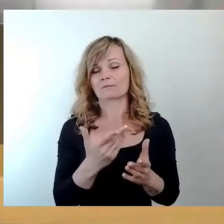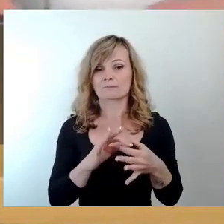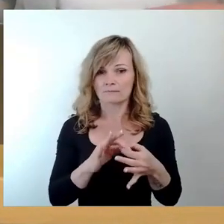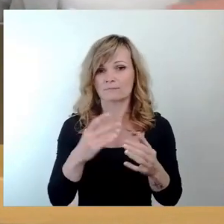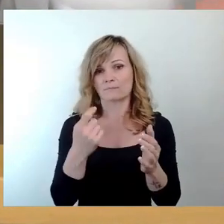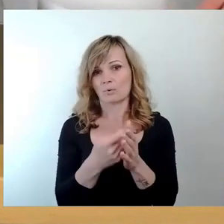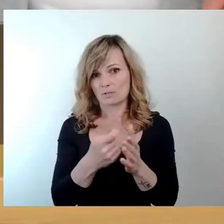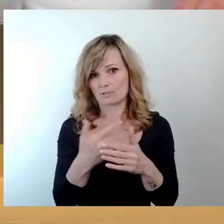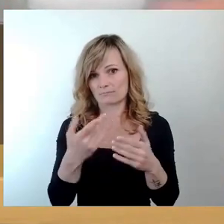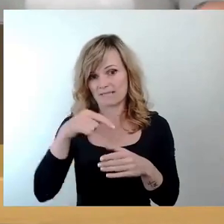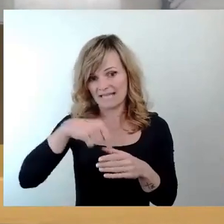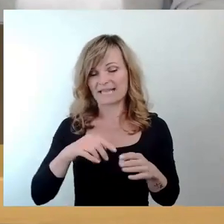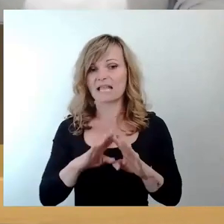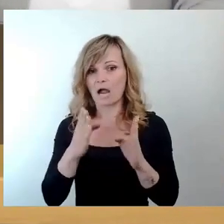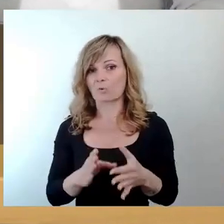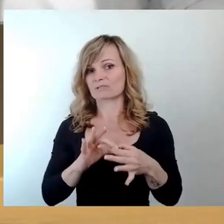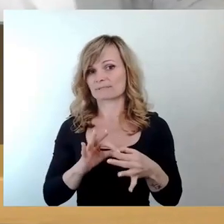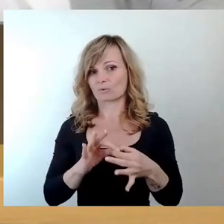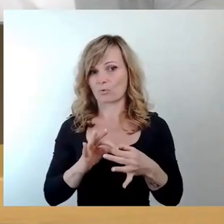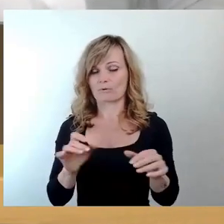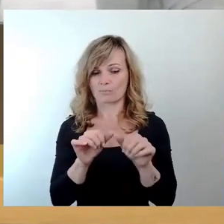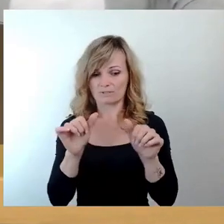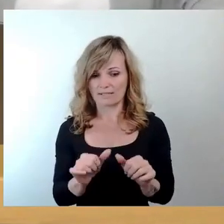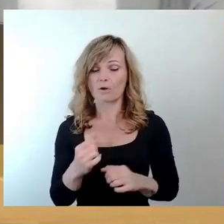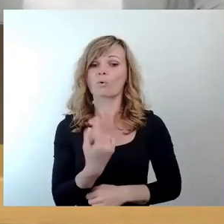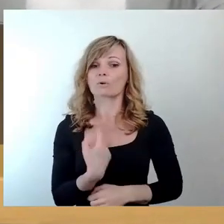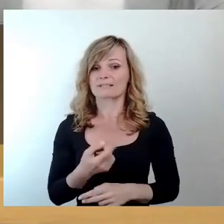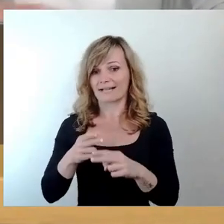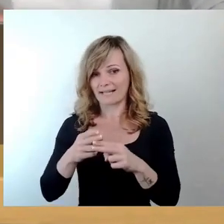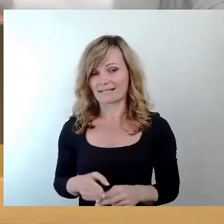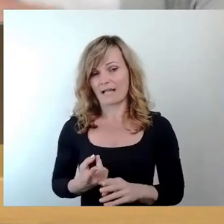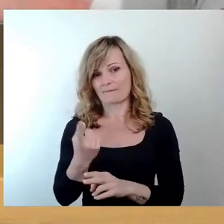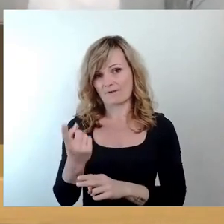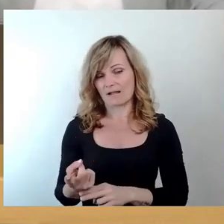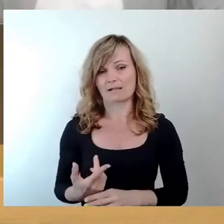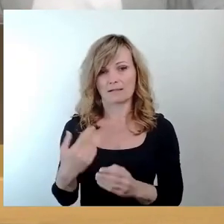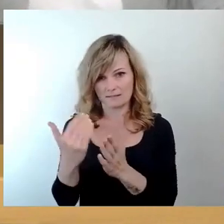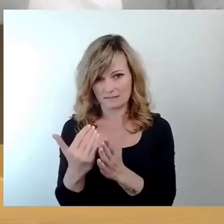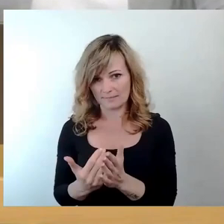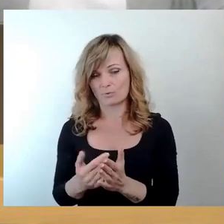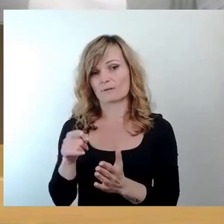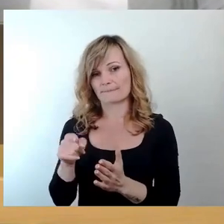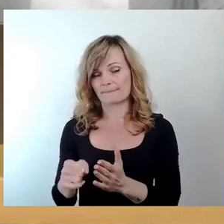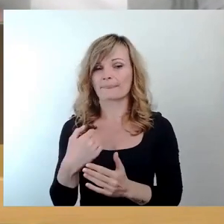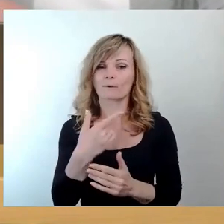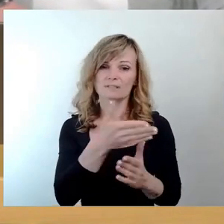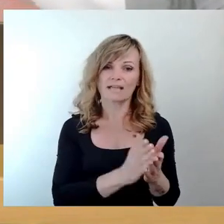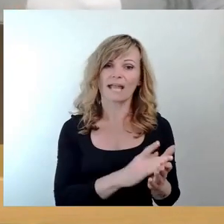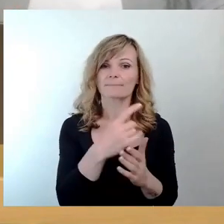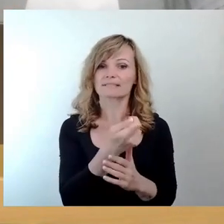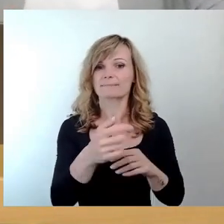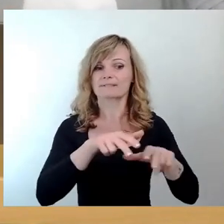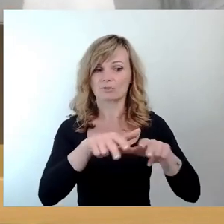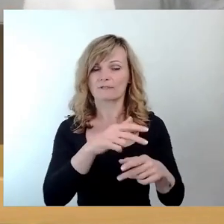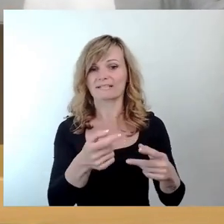das, was unsere Restabfallentsorgung, Gebührenkalkulation betrifft und was ist Teil des betriebswirtschaftlichen Risikos